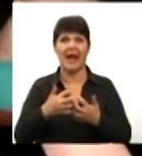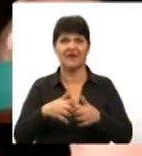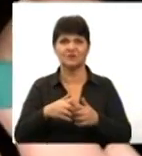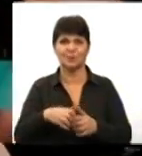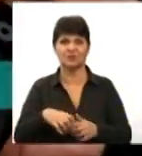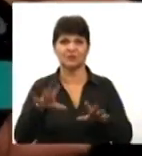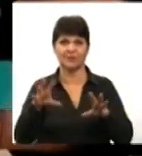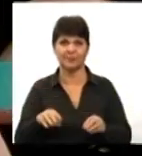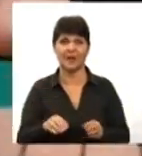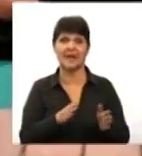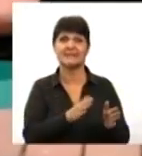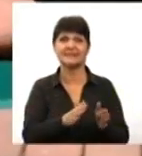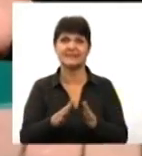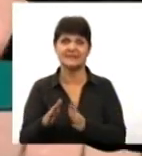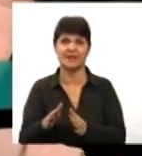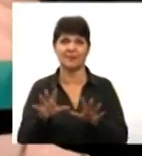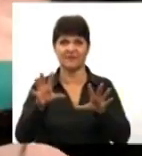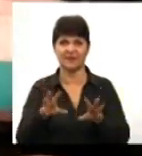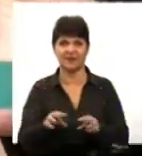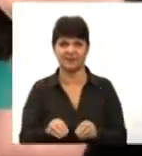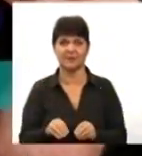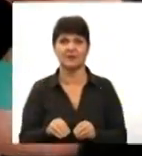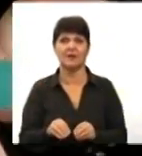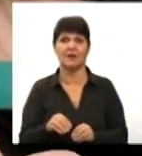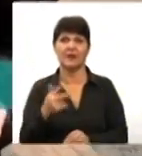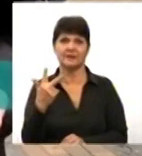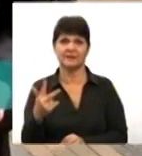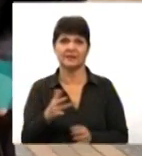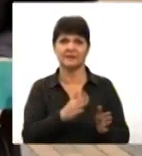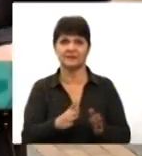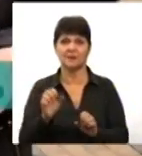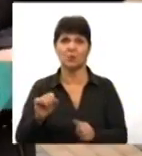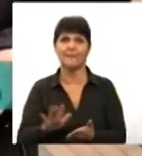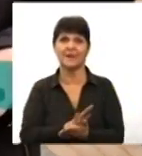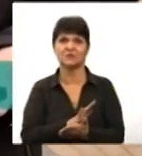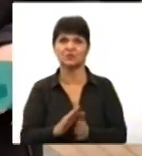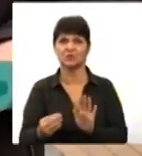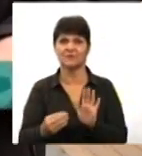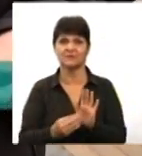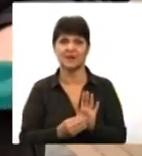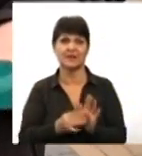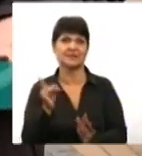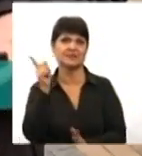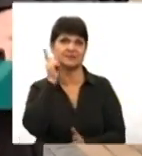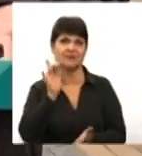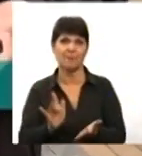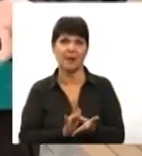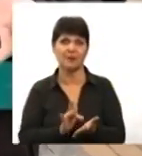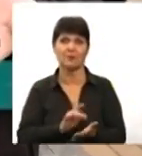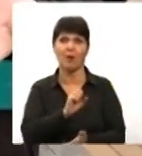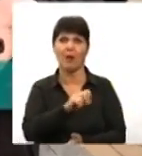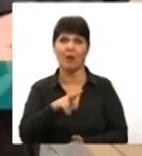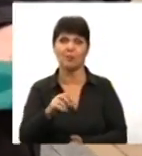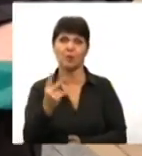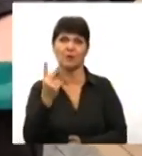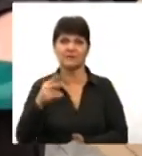Наразі розроблено три варіанти системи. Відповідну програму можна безкоштовно встановити на смартфон або придбати один із двох кашенкових